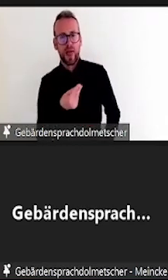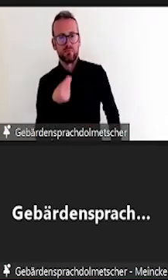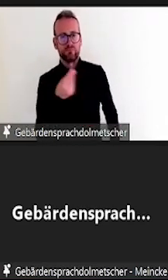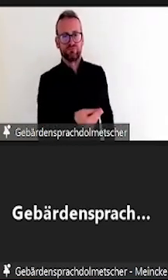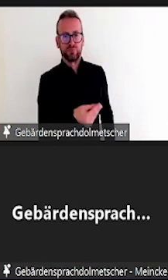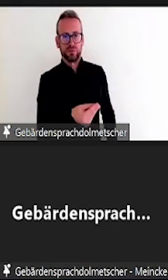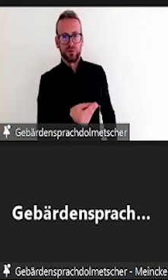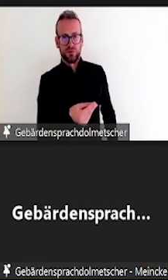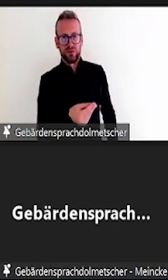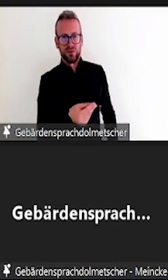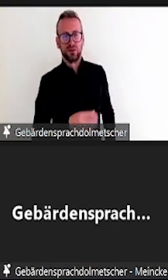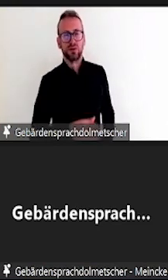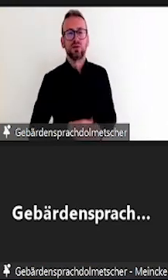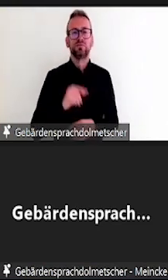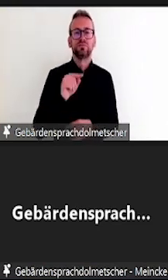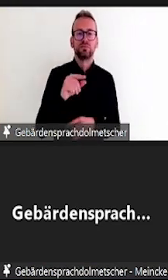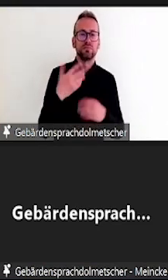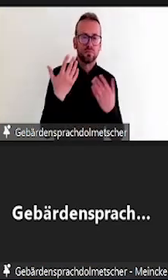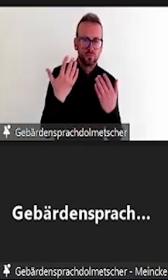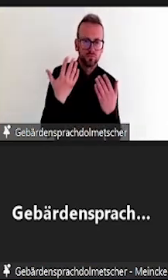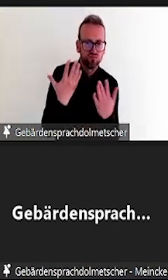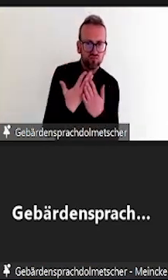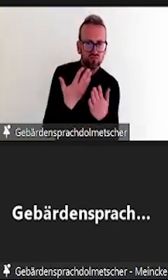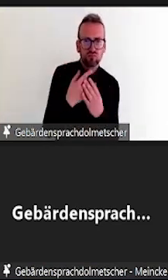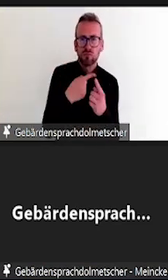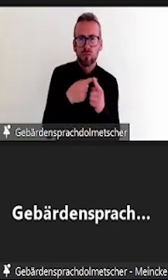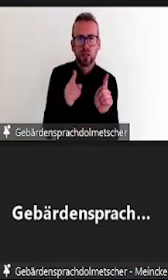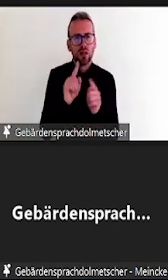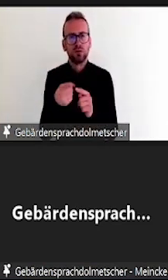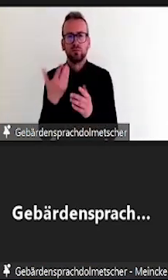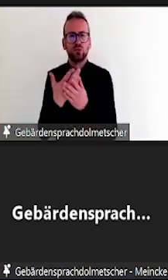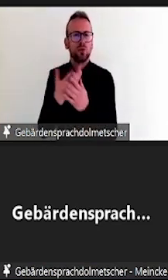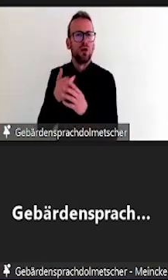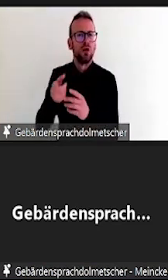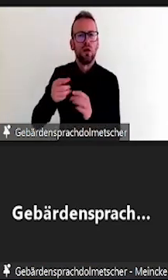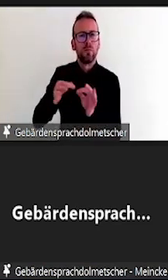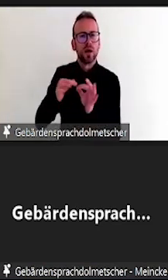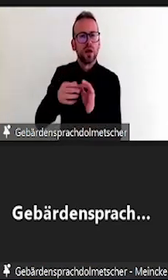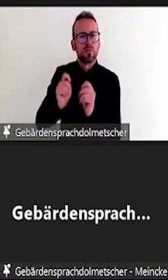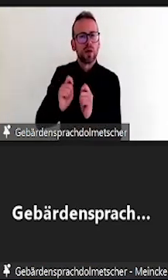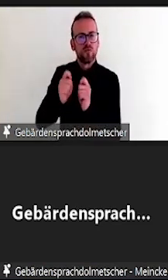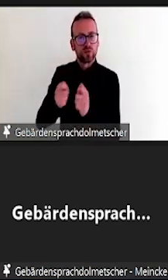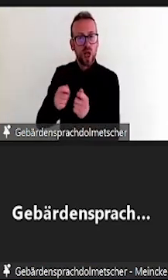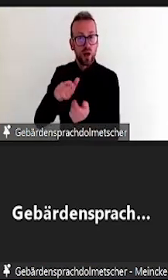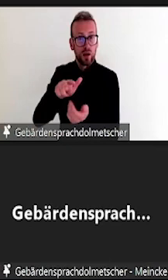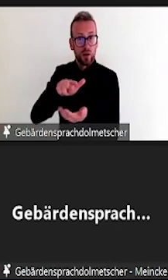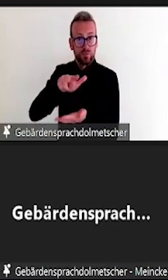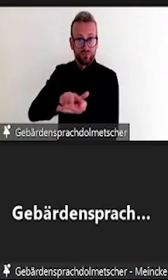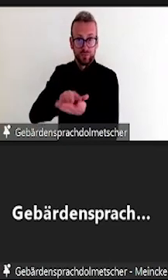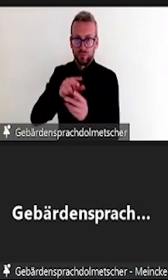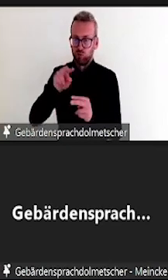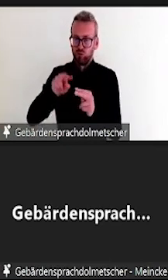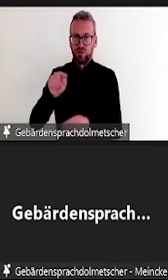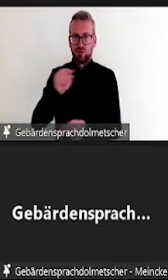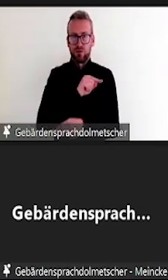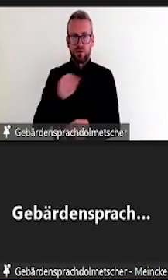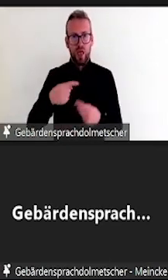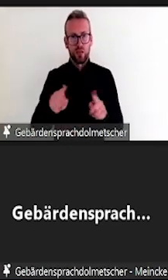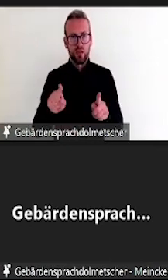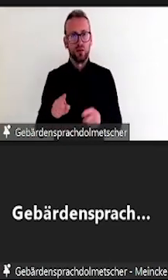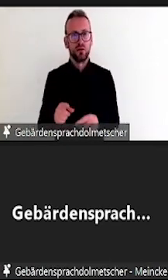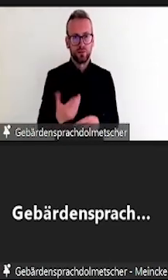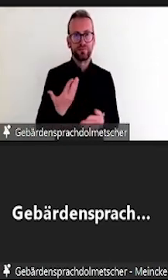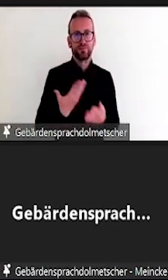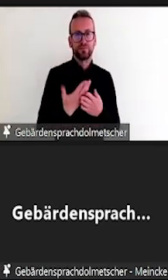angemessenen Maßnahmen im Einzelfall keine Rolle spielen und sind kein Grund zum Beispiel, um bestimmte Maßnahmen